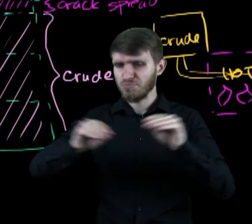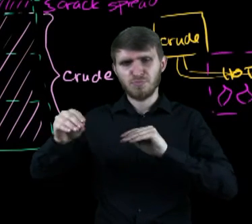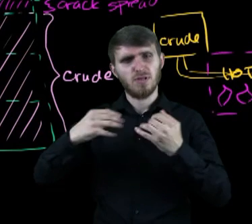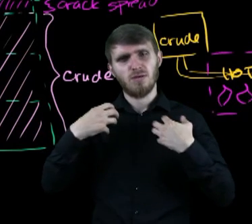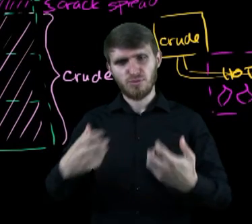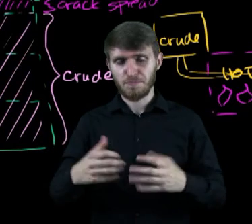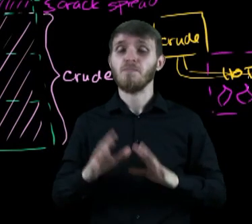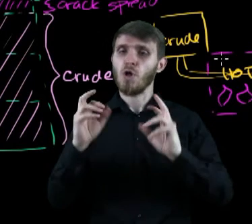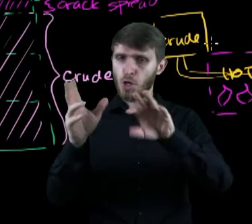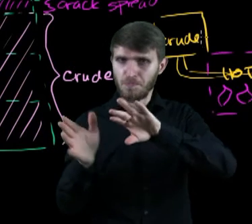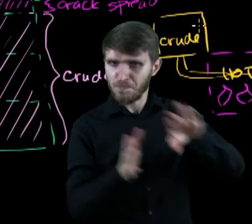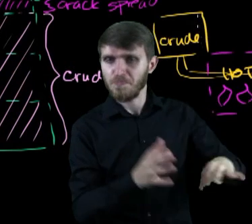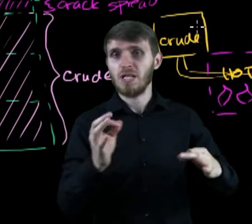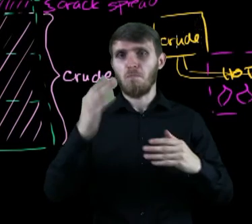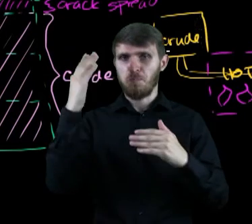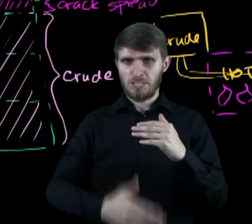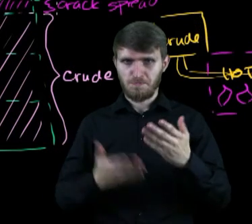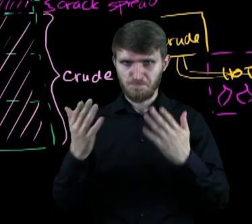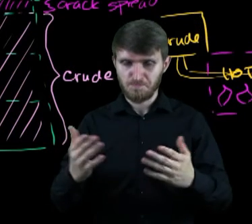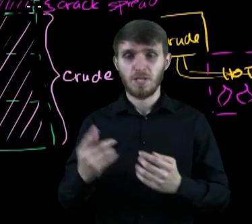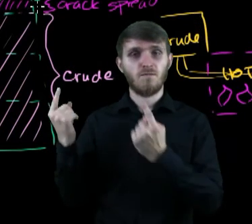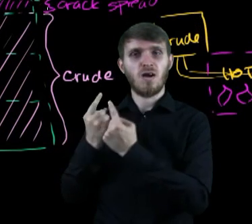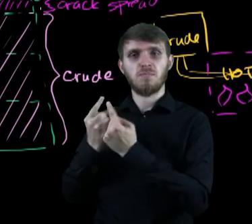wiele substancji. Ale wróćmy do benzyny.